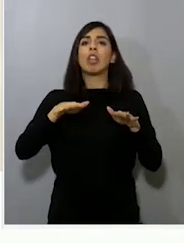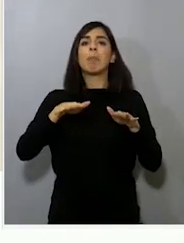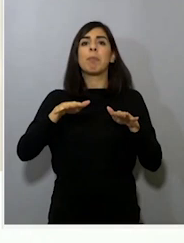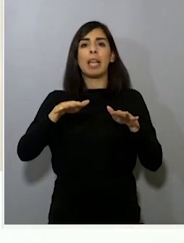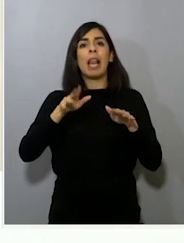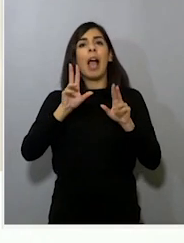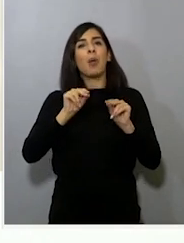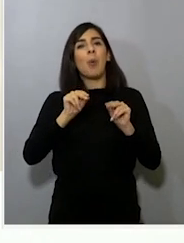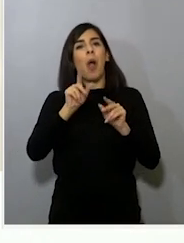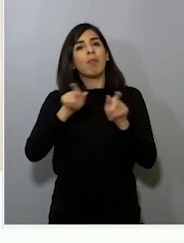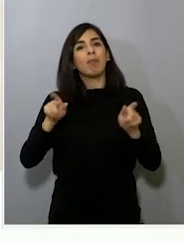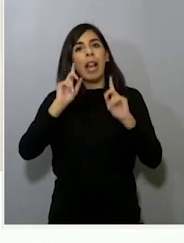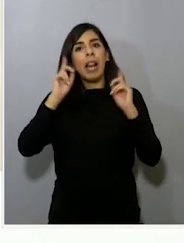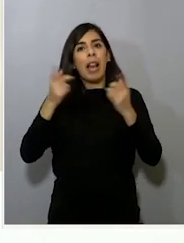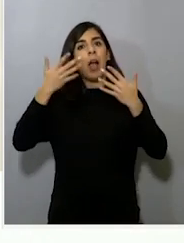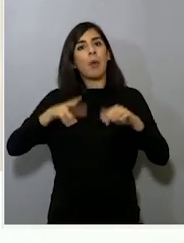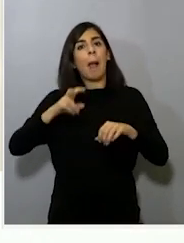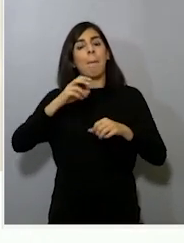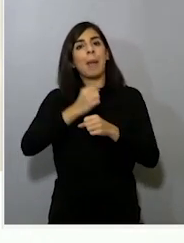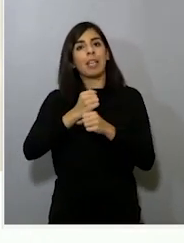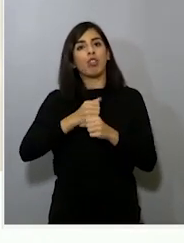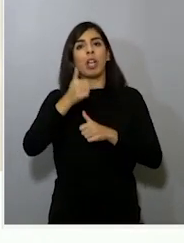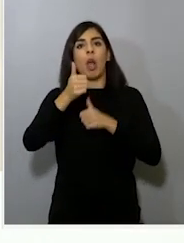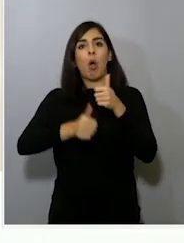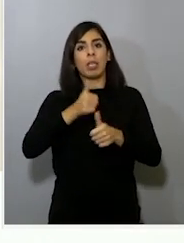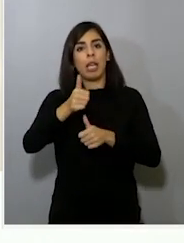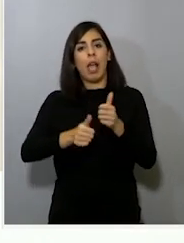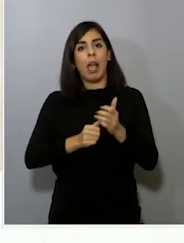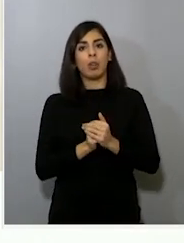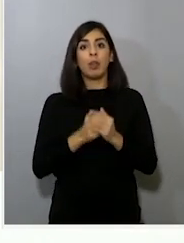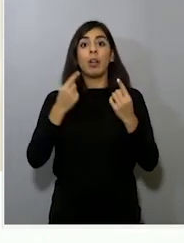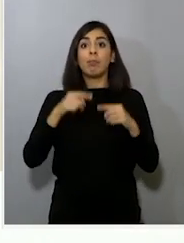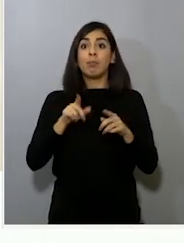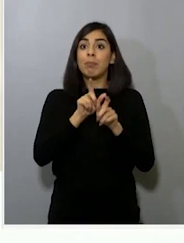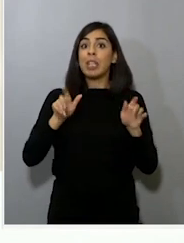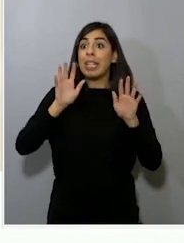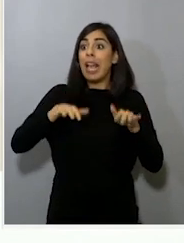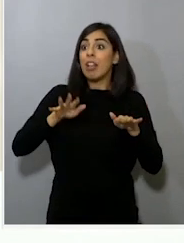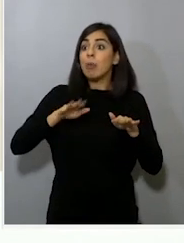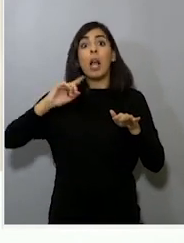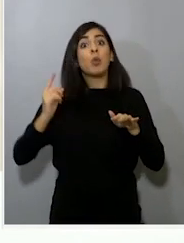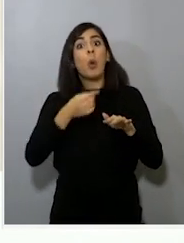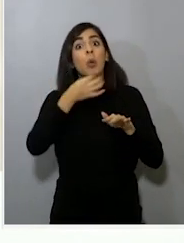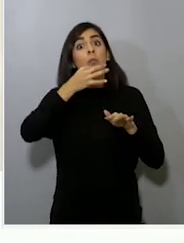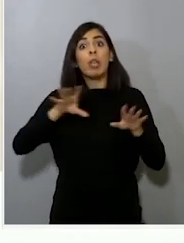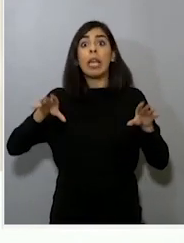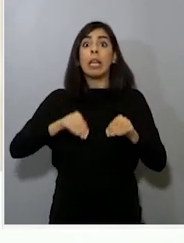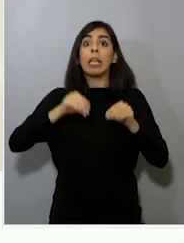ogni anno, che sono non tutti riusciti ad avviare la loro